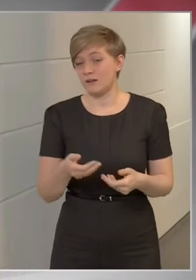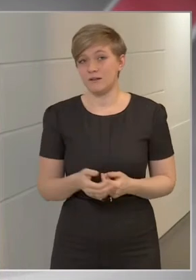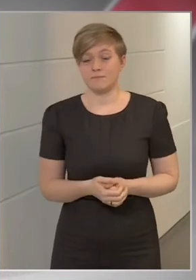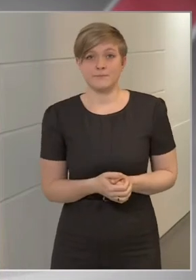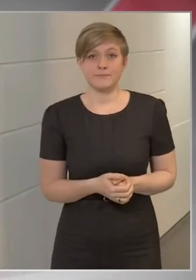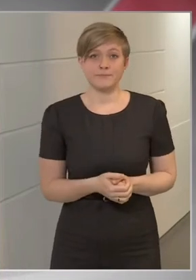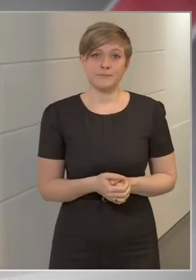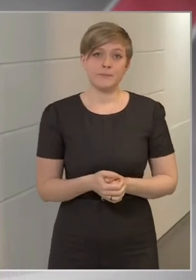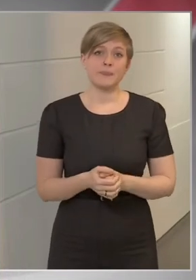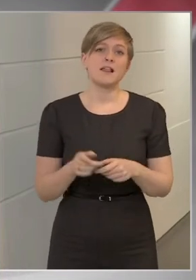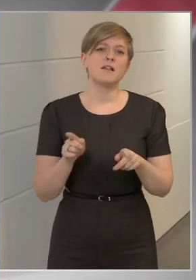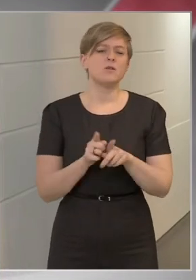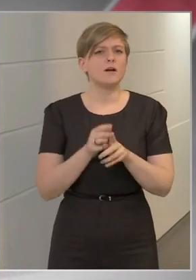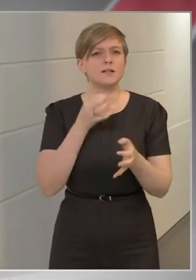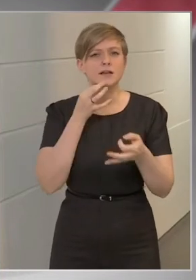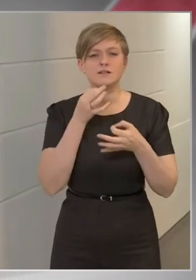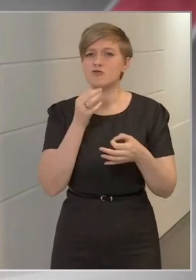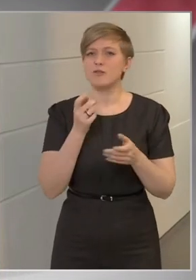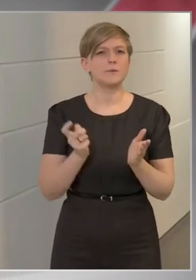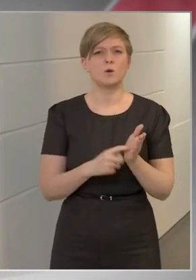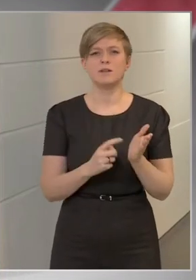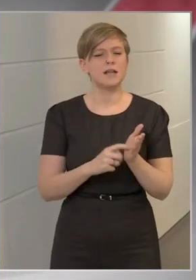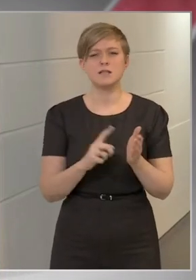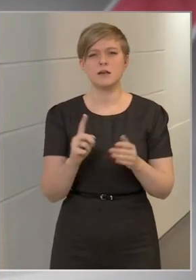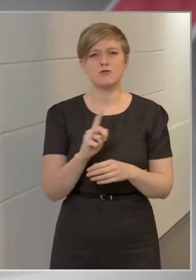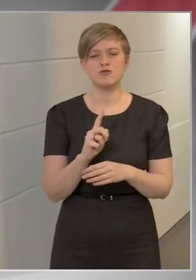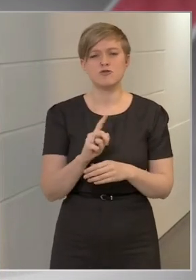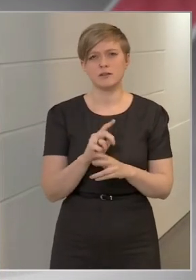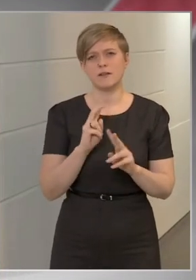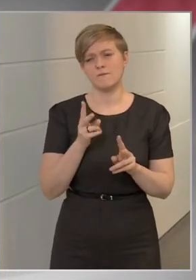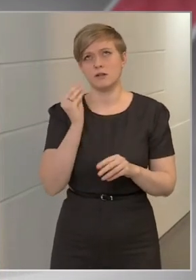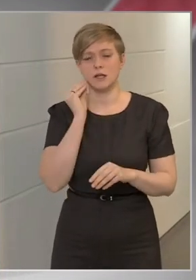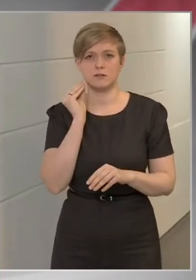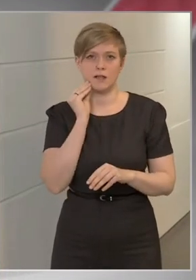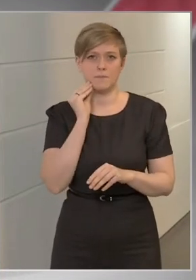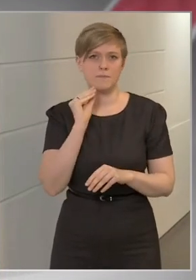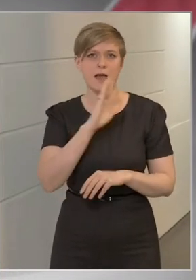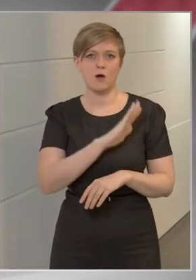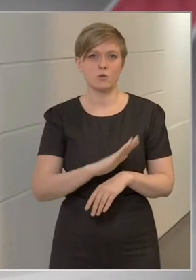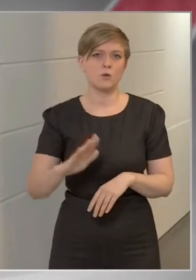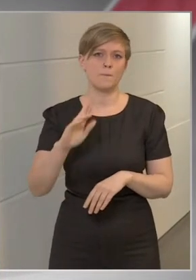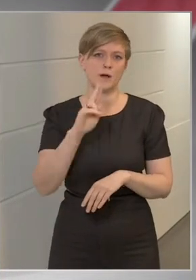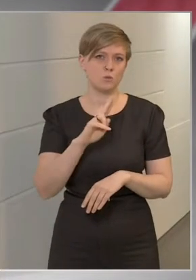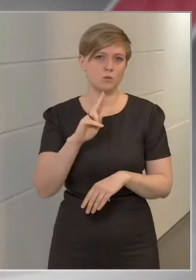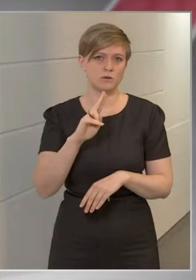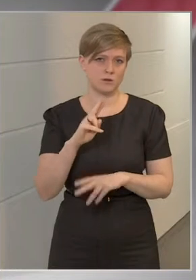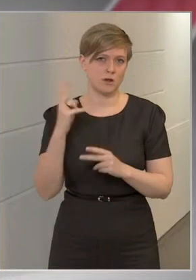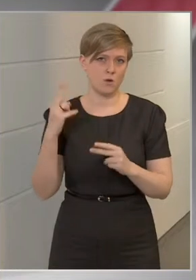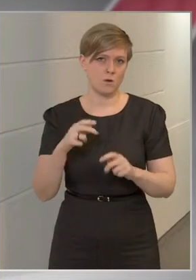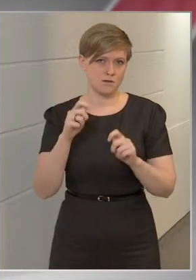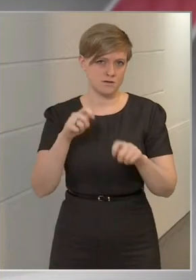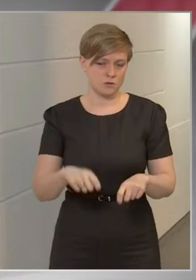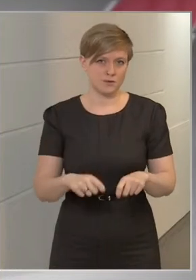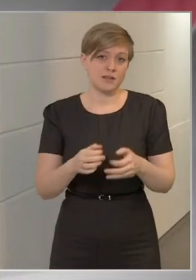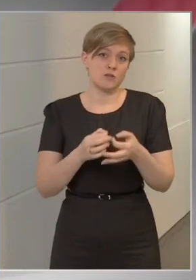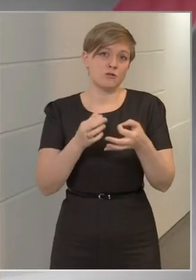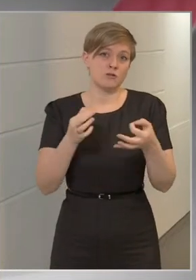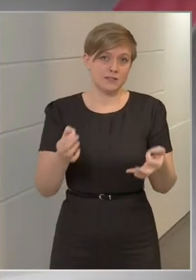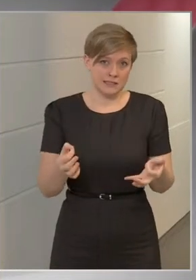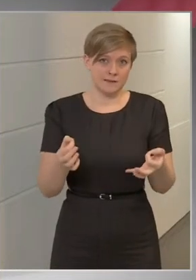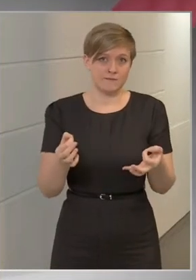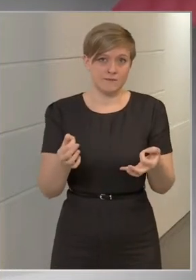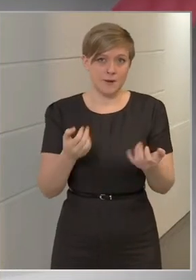Ez kivételesen olyan kérdés, ahol nem is kötelezettség, de annak van értelme, hogyha az Európai Unió hoz döntést. Nyilván,